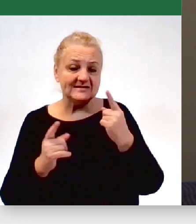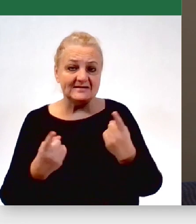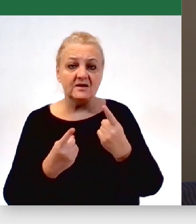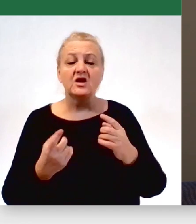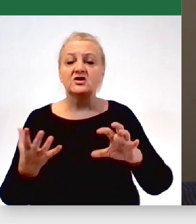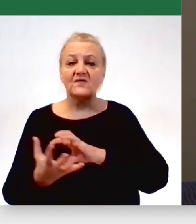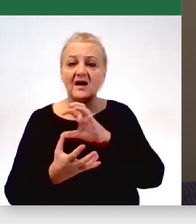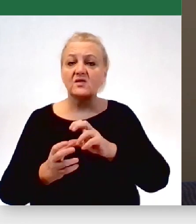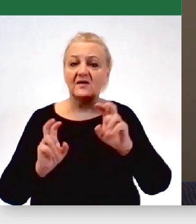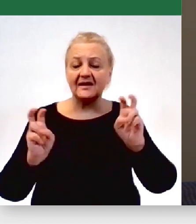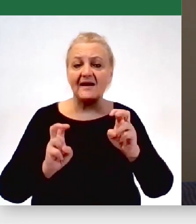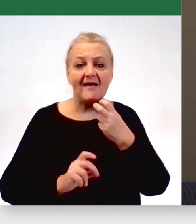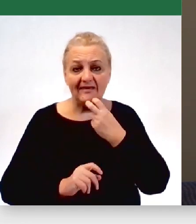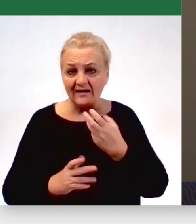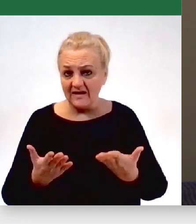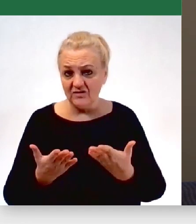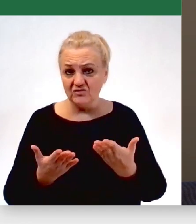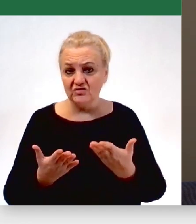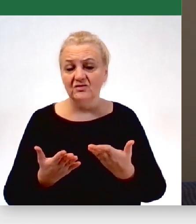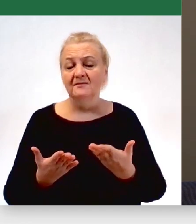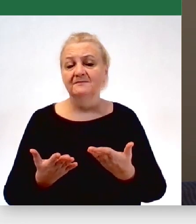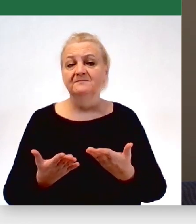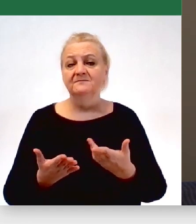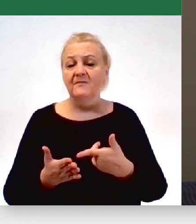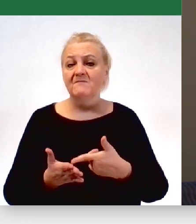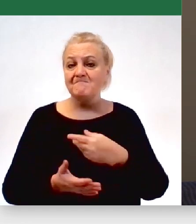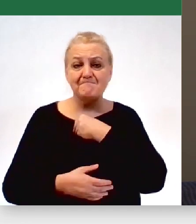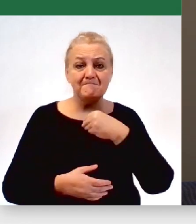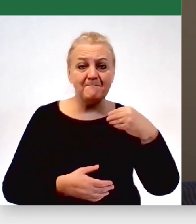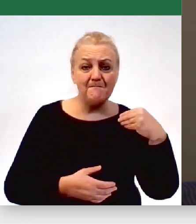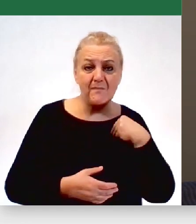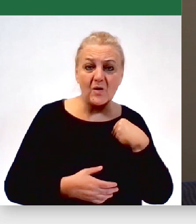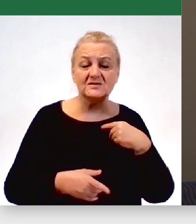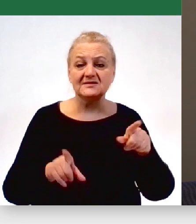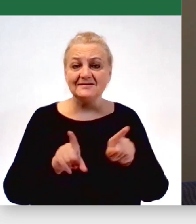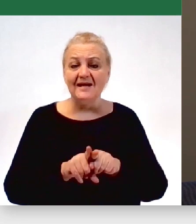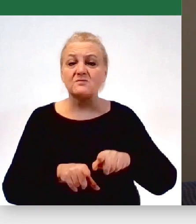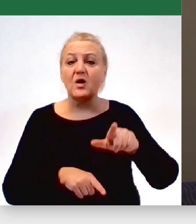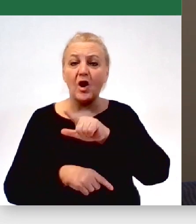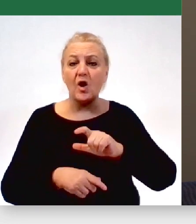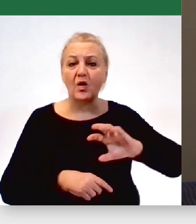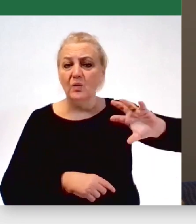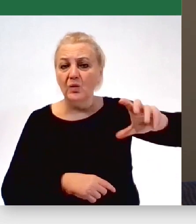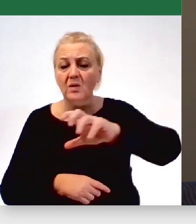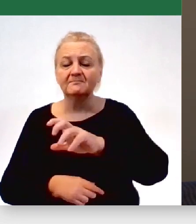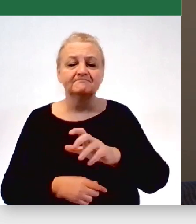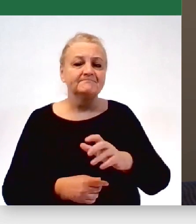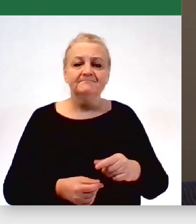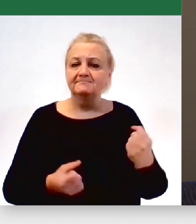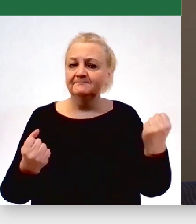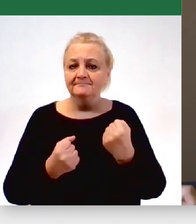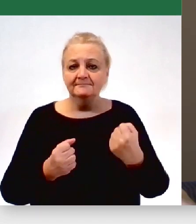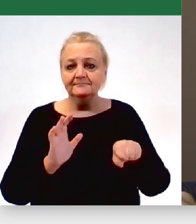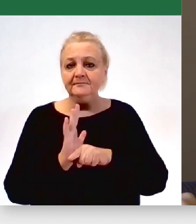kryzys energetyczny, który Polskę i nasze wspólnoty lokalne dotyka wprost najbardziej